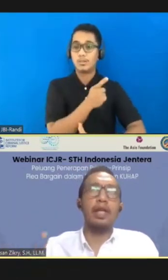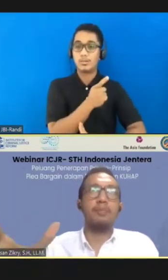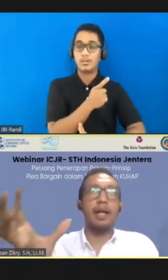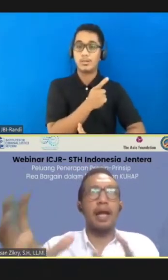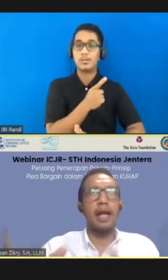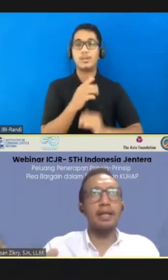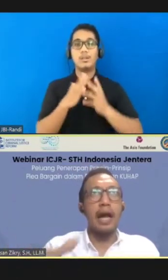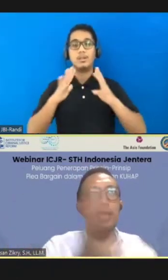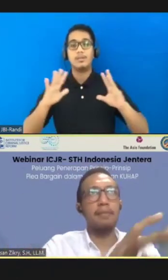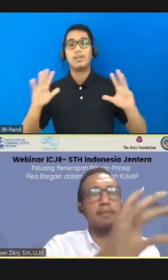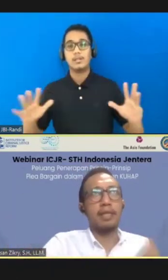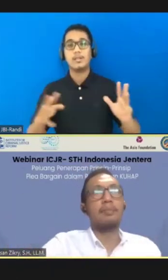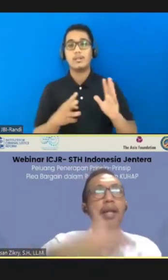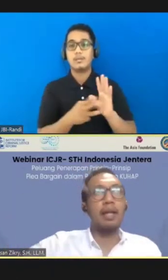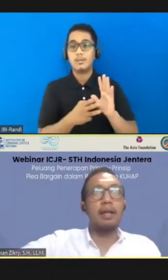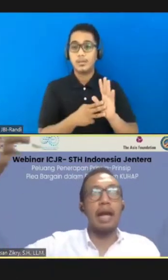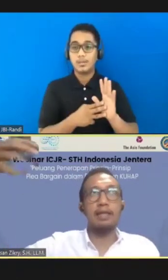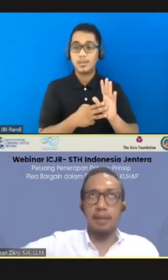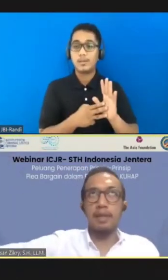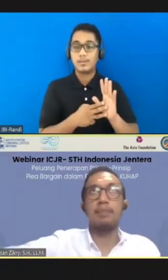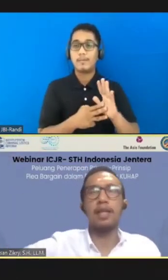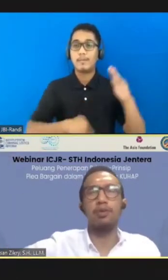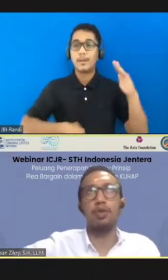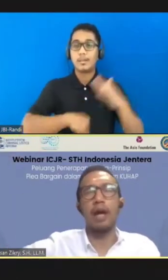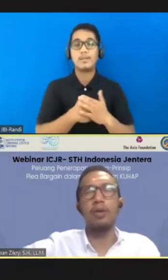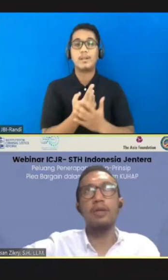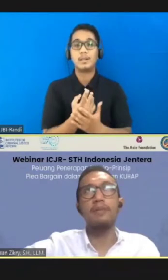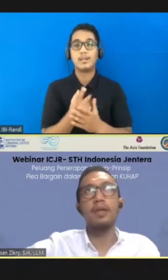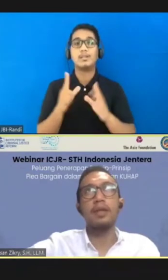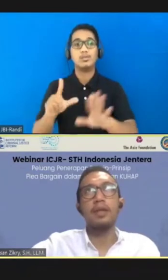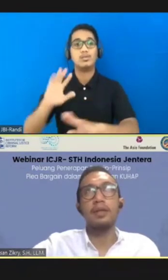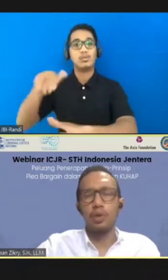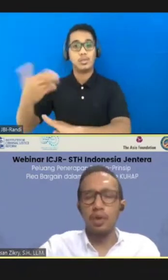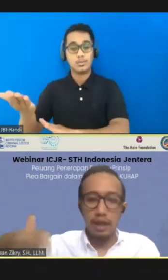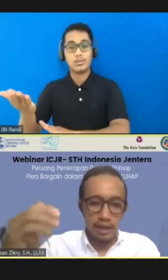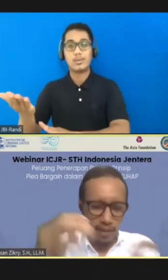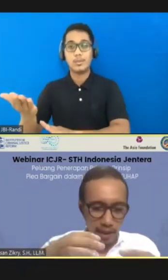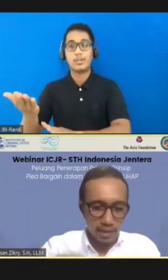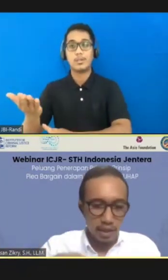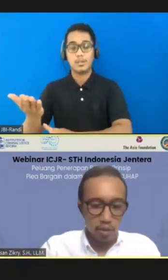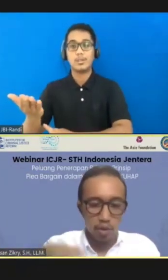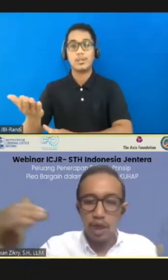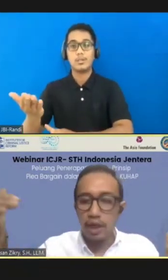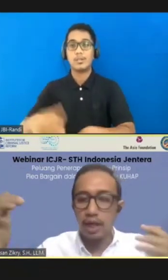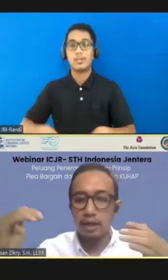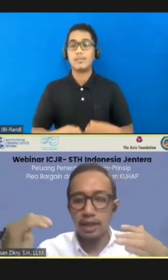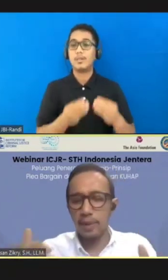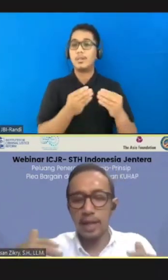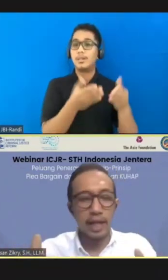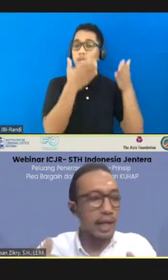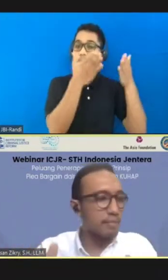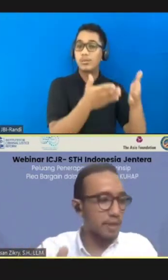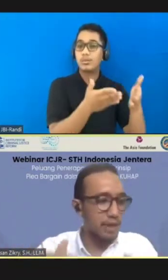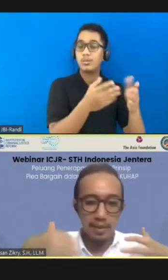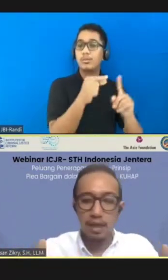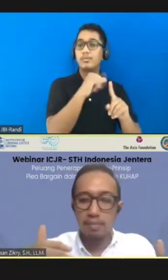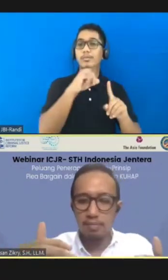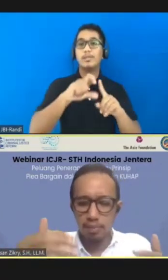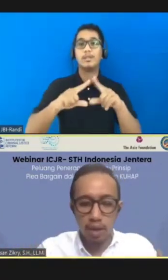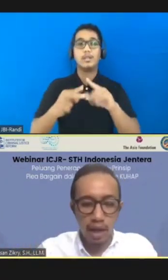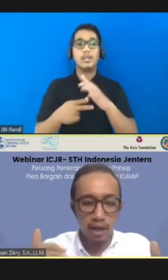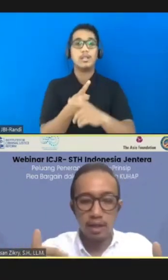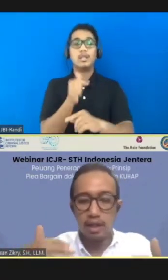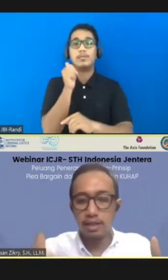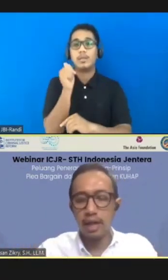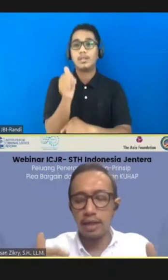mayoritas perkara yang ditangani ancaman maksimal 7 tahun, justru yang diberikan jalur khusus adalah tindak pidana yang bisa dibilang,